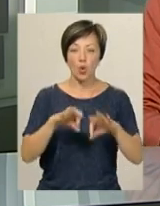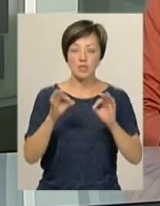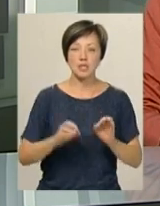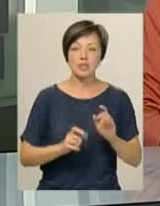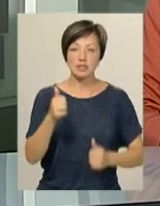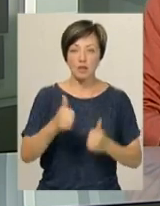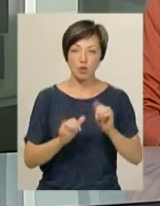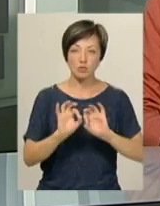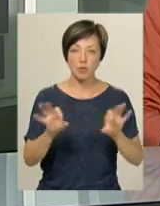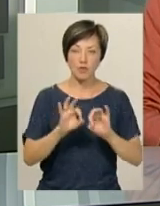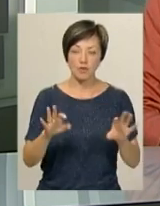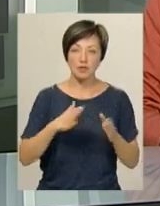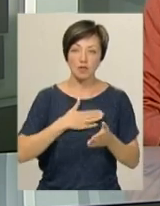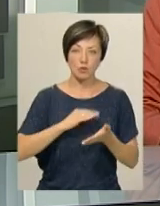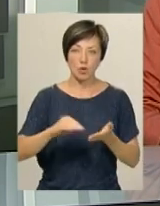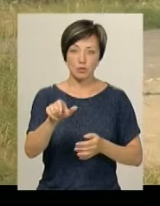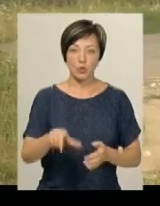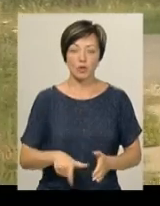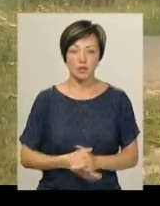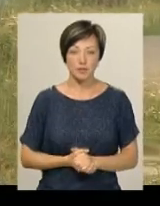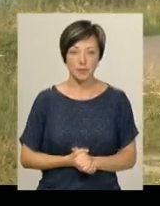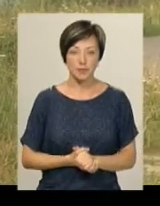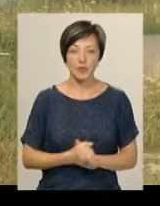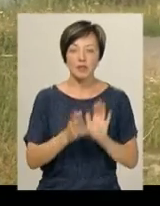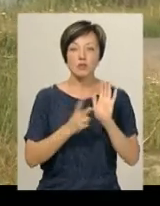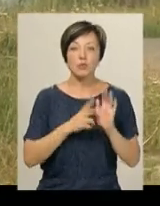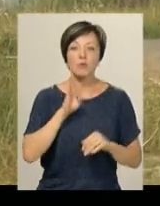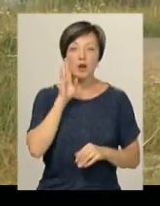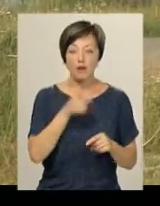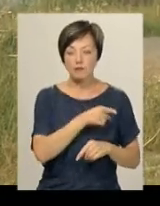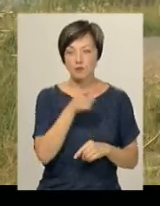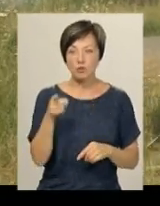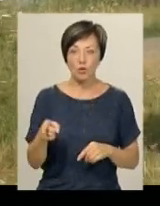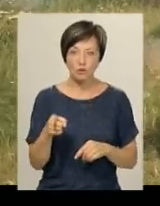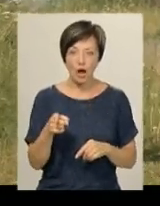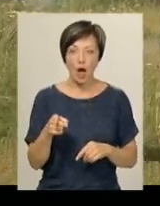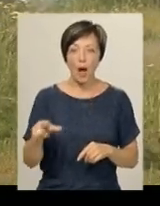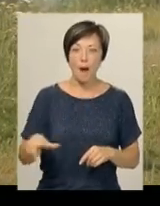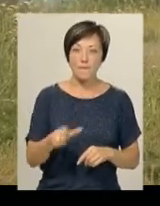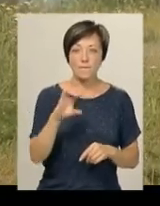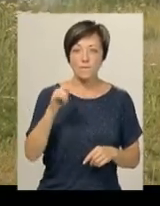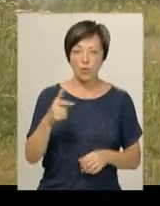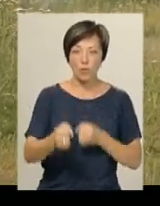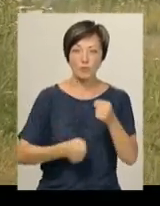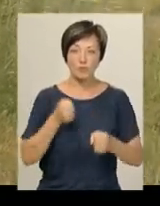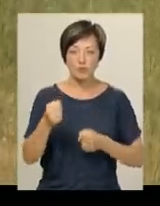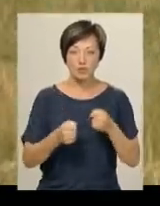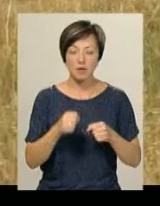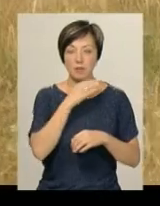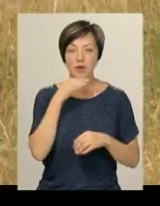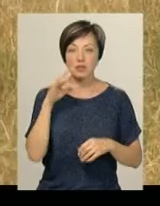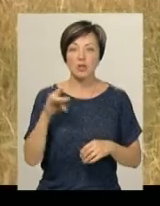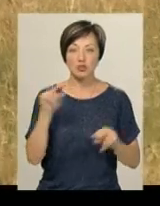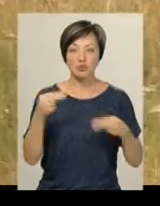стартів розповість Ярослава Анташевська. Сьома ранку. Вздовж Південного Бугу біжить крос багаторазовий чемпіон України з